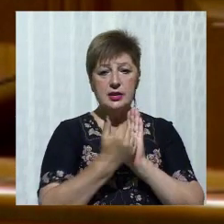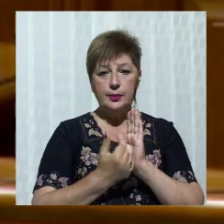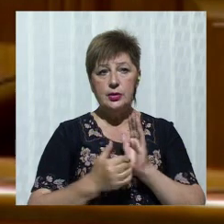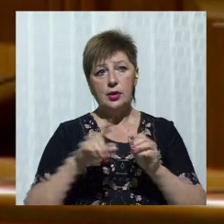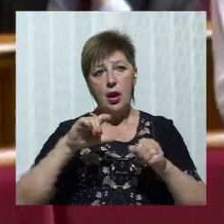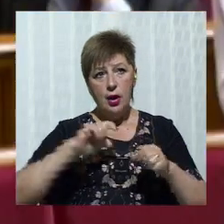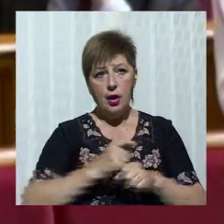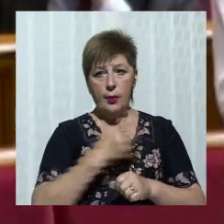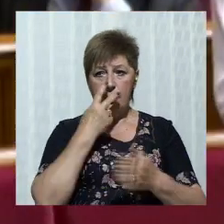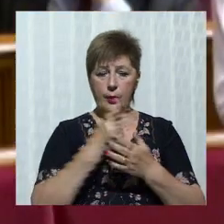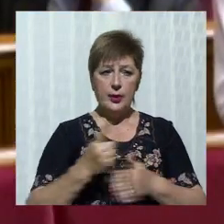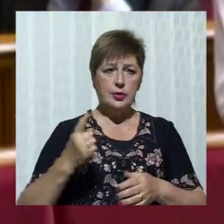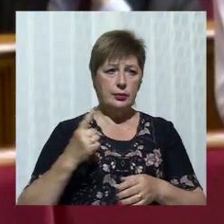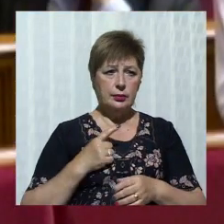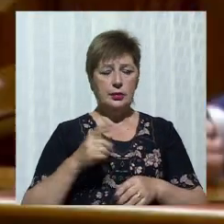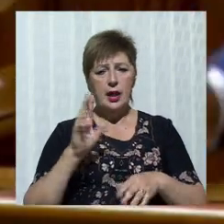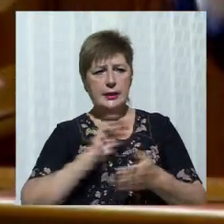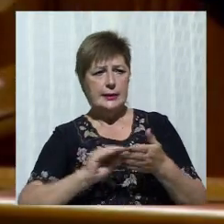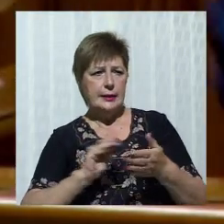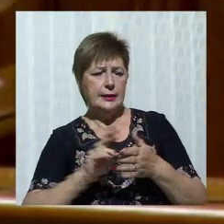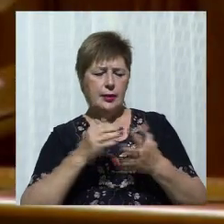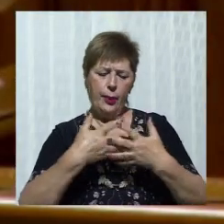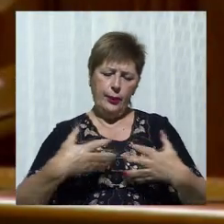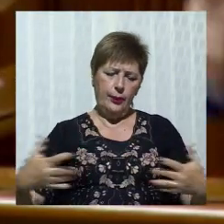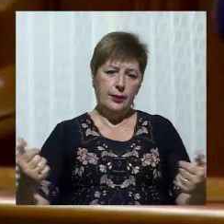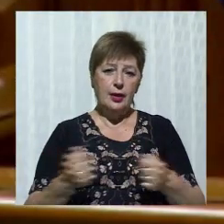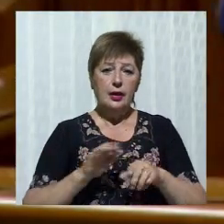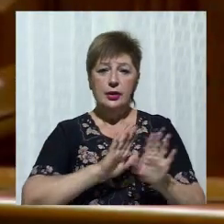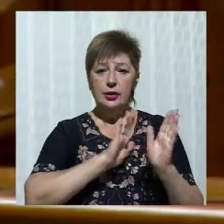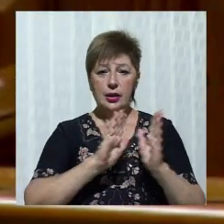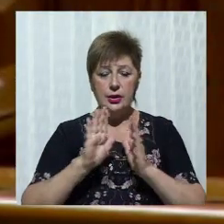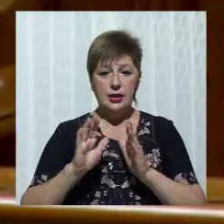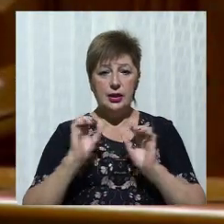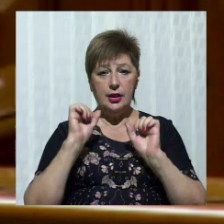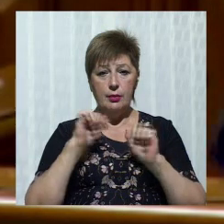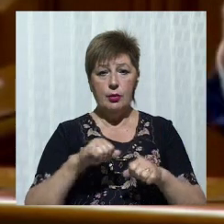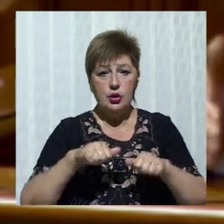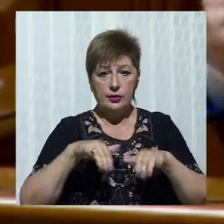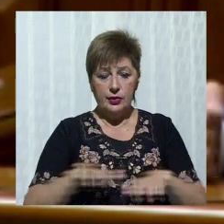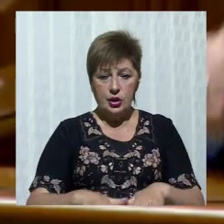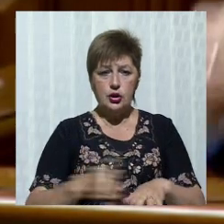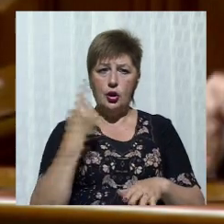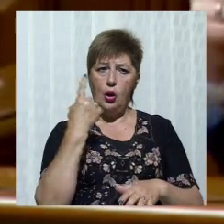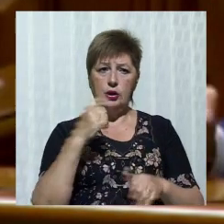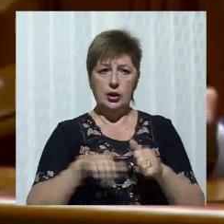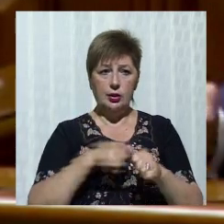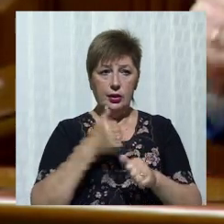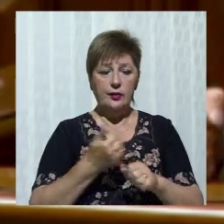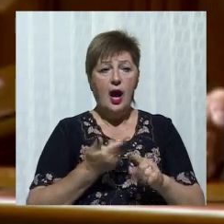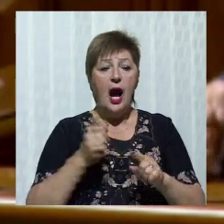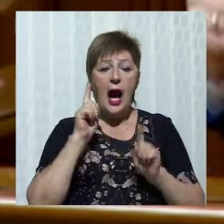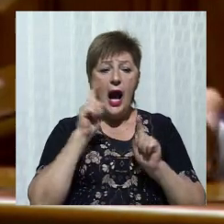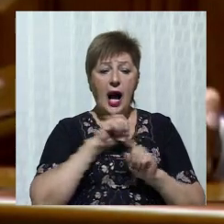охоронців, водіїв, секретарів. Не тільки може вирішувати один голова партії, а саме вирішує це народ.